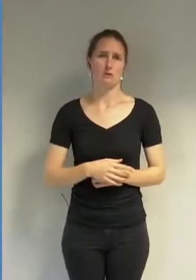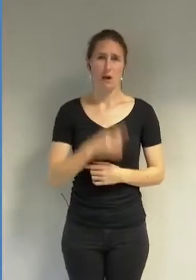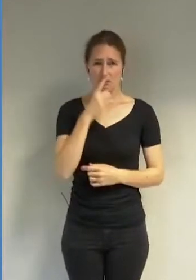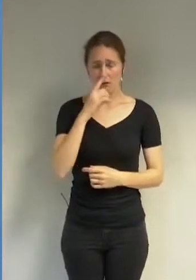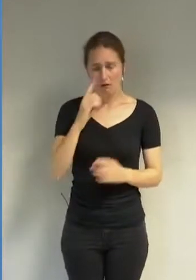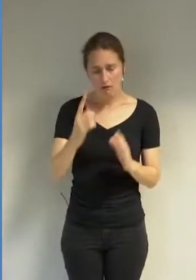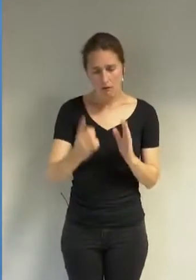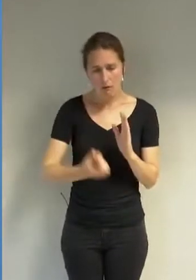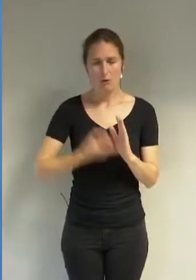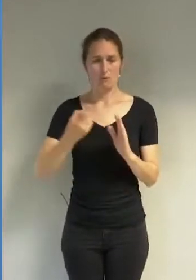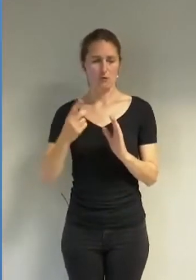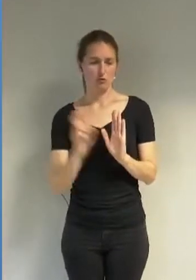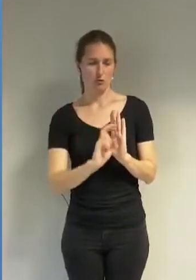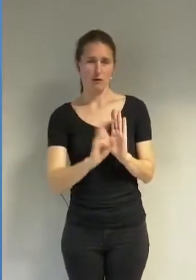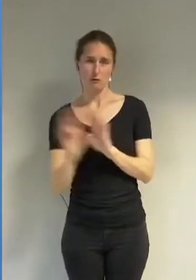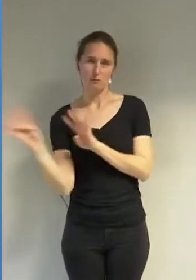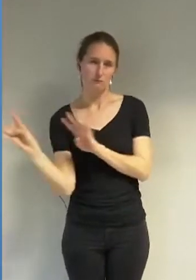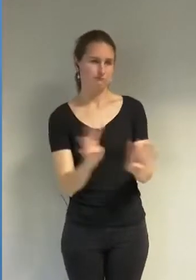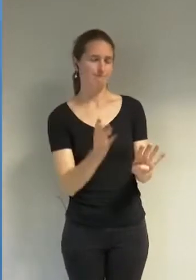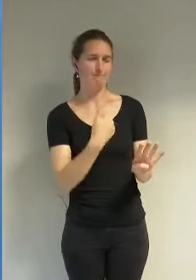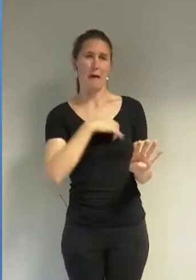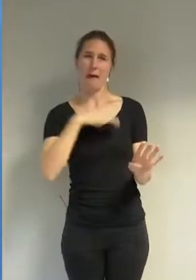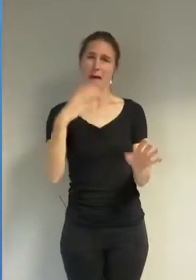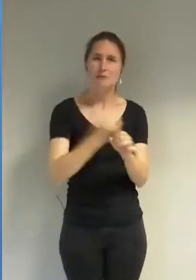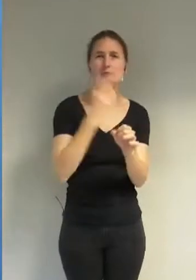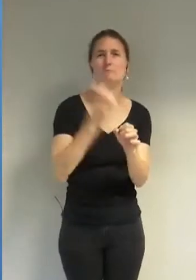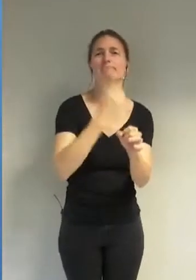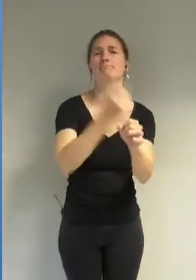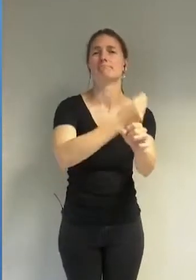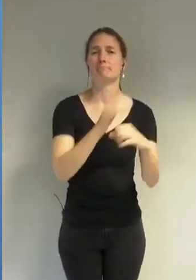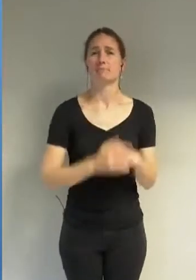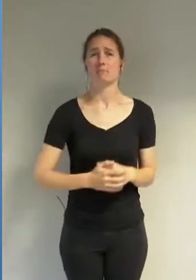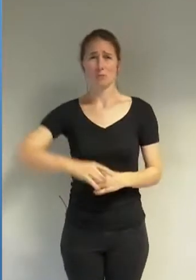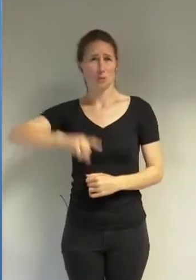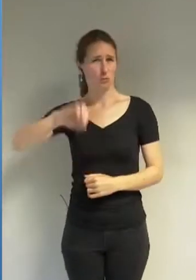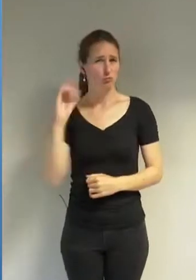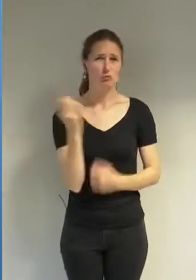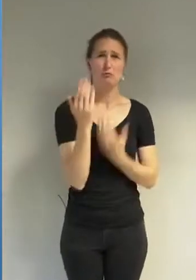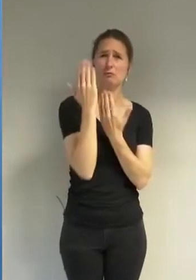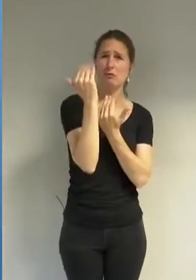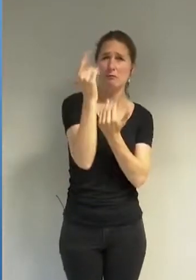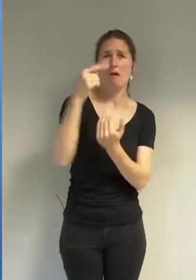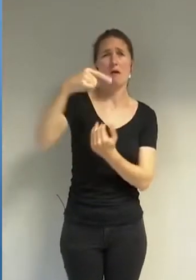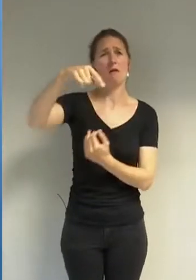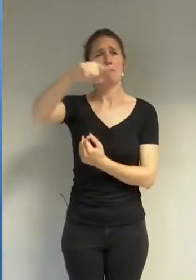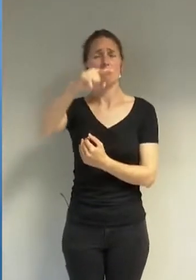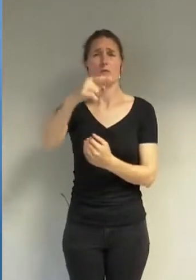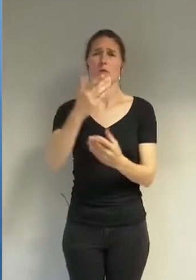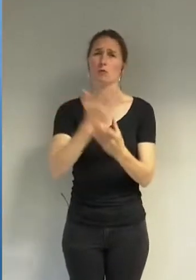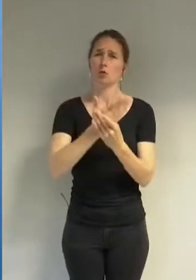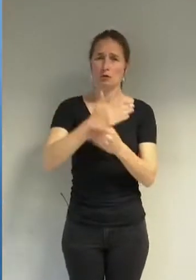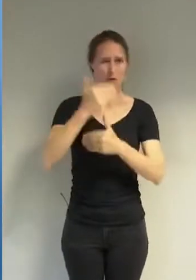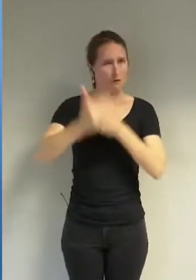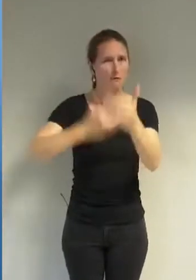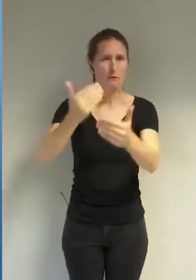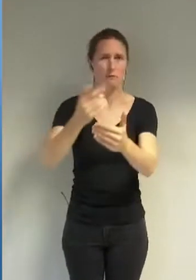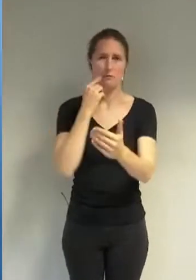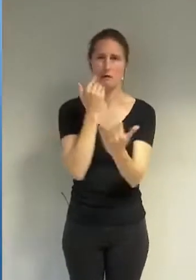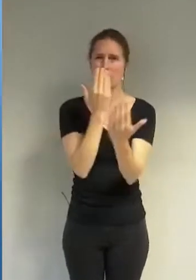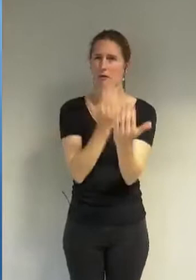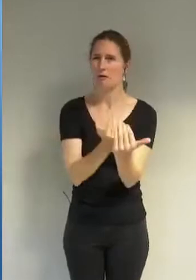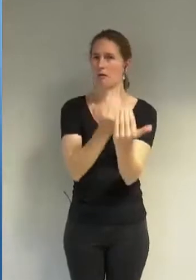parler de Grenoble pour ses réussites. Tous attendent que vous fassiez avancer les dossiers qui n'ont plus d'attendre